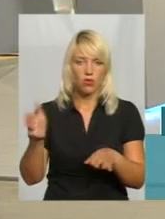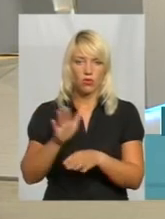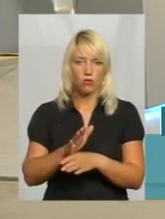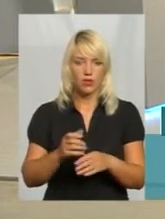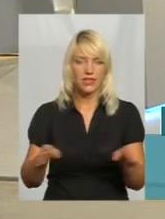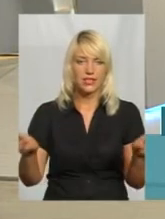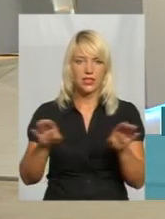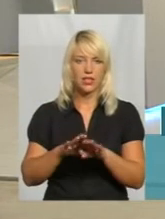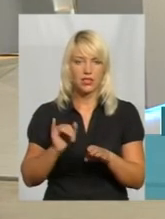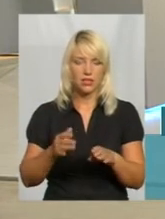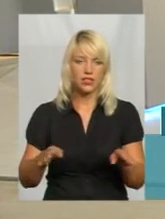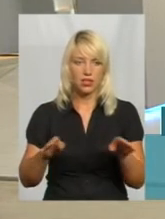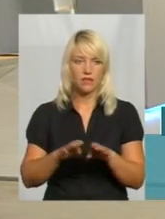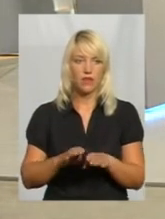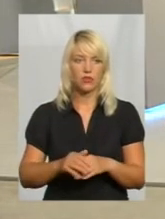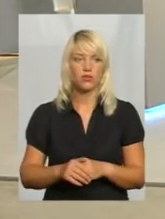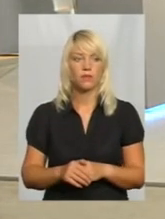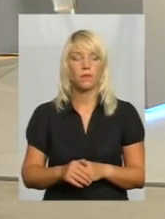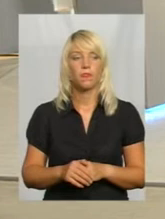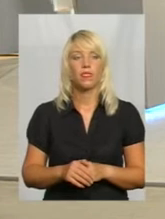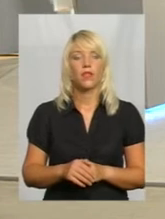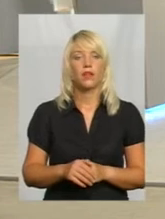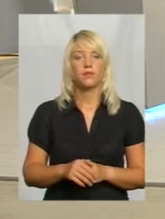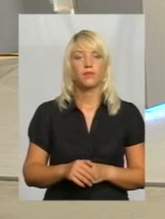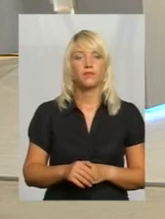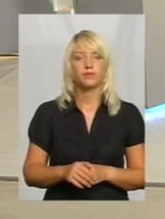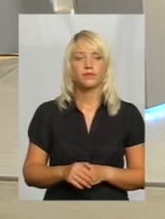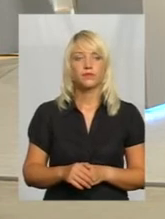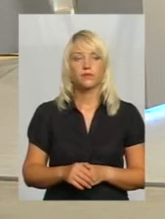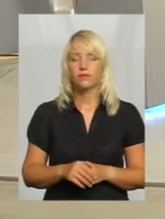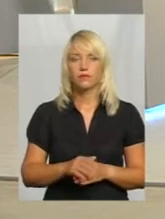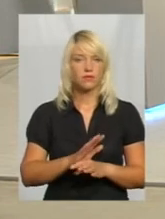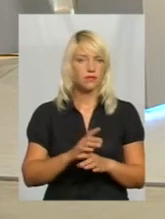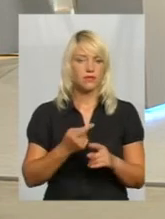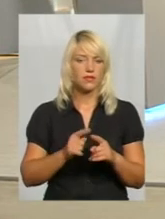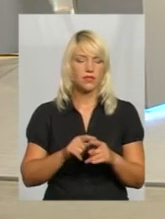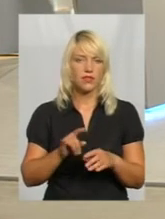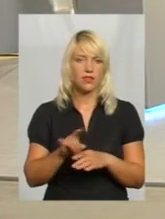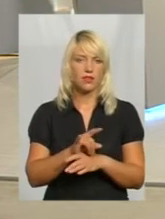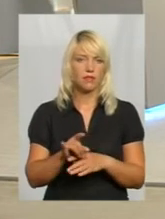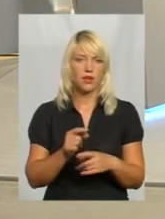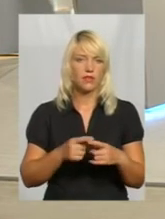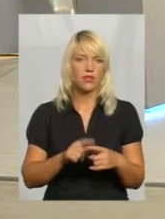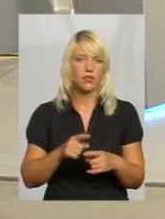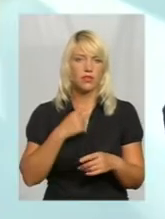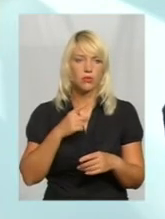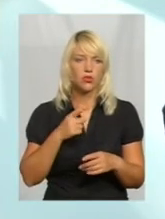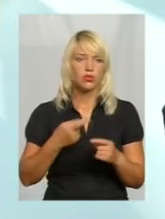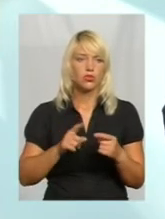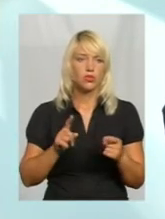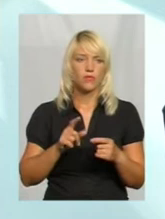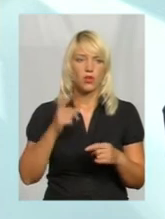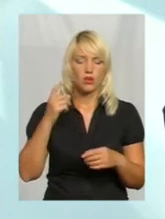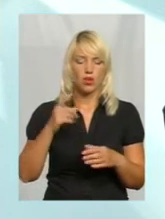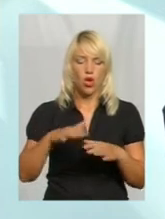Дякую, ви почули Ваше питання. Я так зрозуміла, що громаду ніхто не слухає. Ну, неправда. Сьогодні саме громада є господарем на